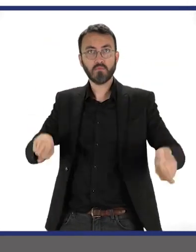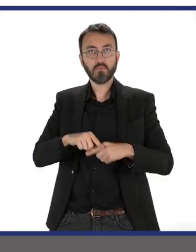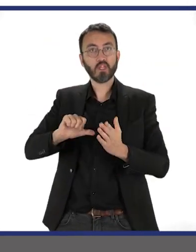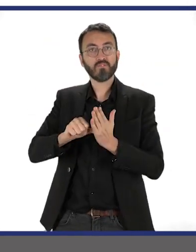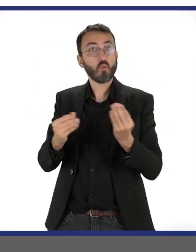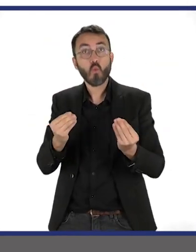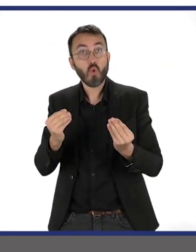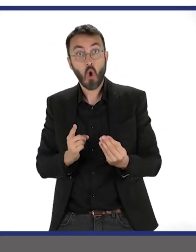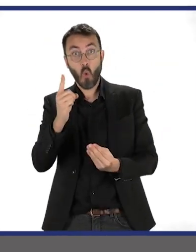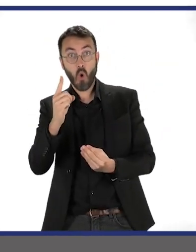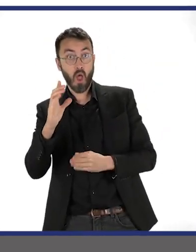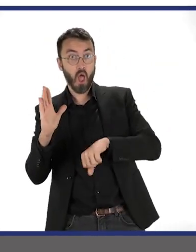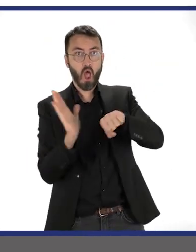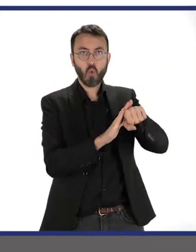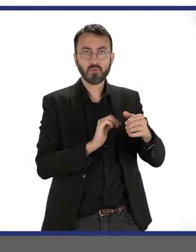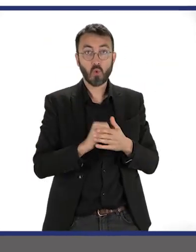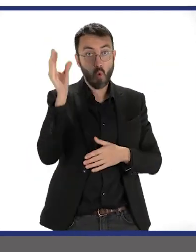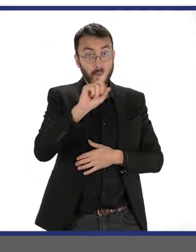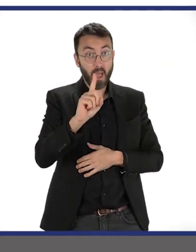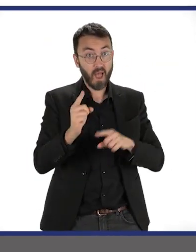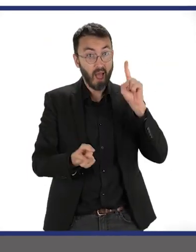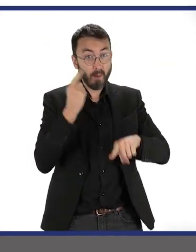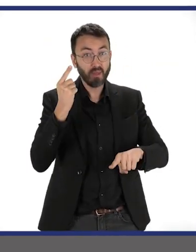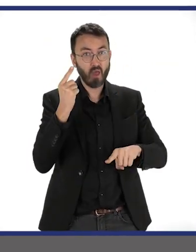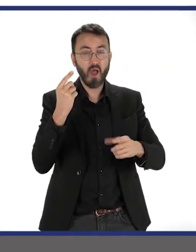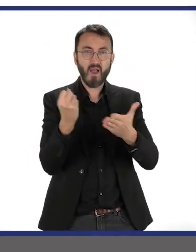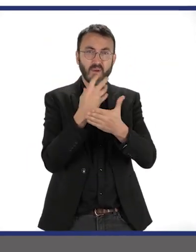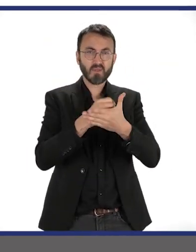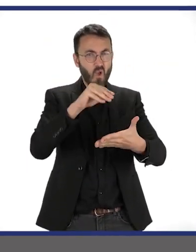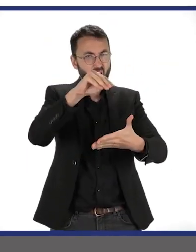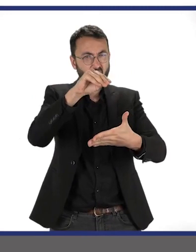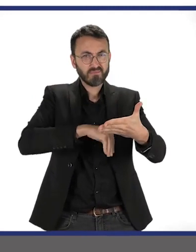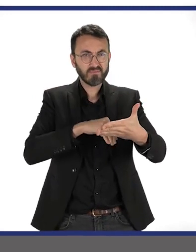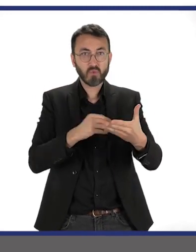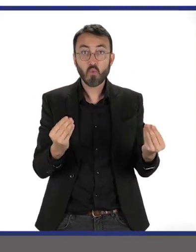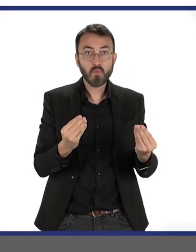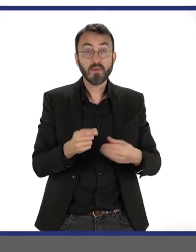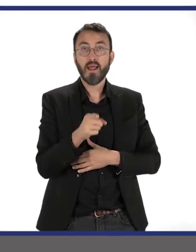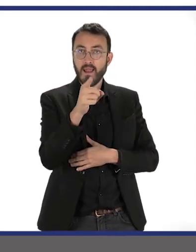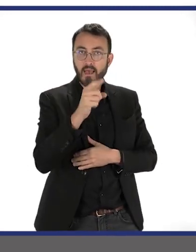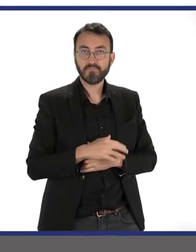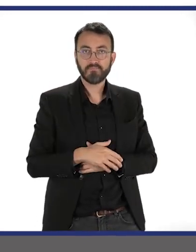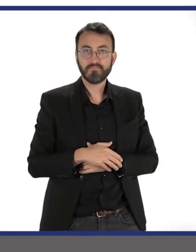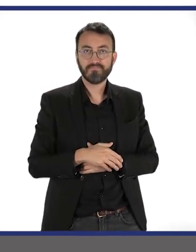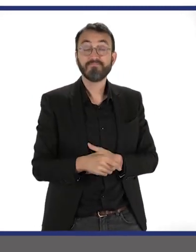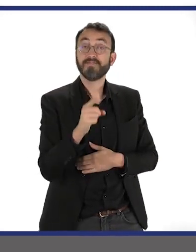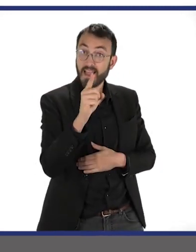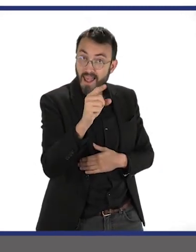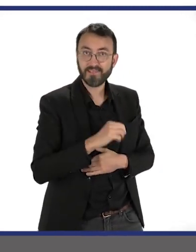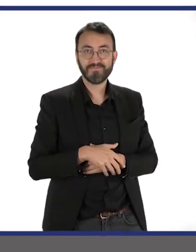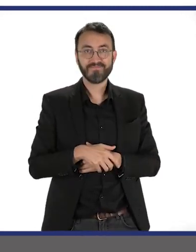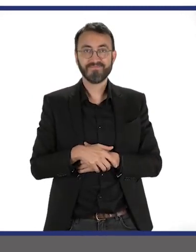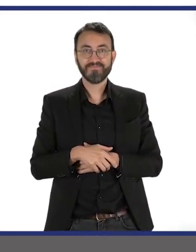d'identification, en haut à gauche. Sans oublier, et c'est très important, de compléter les informations ici